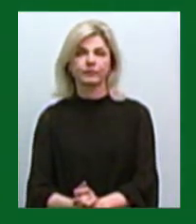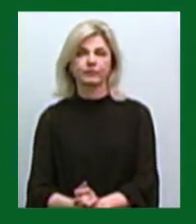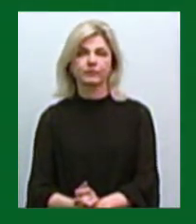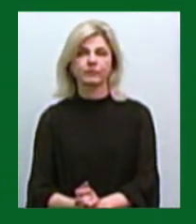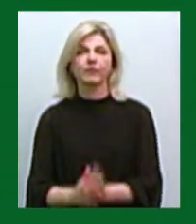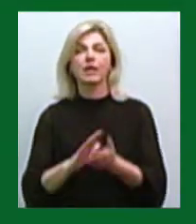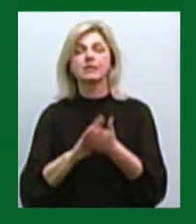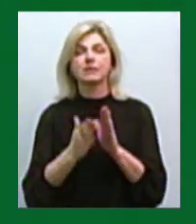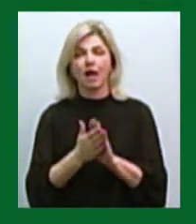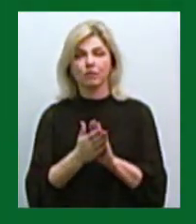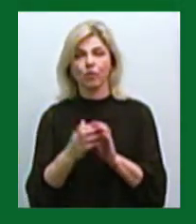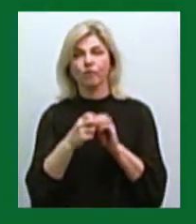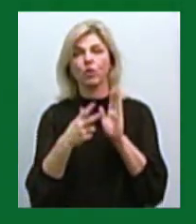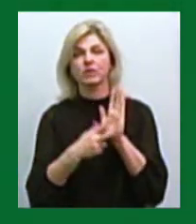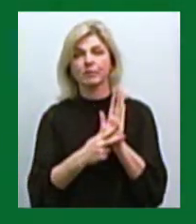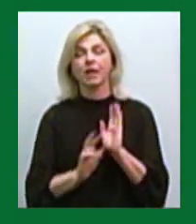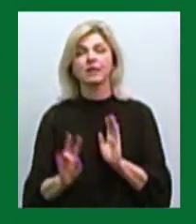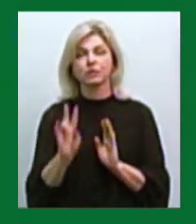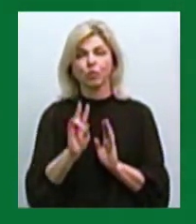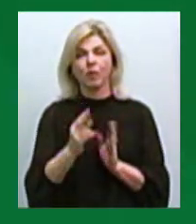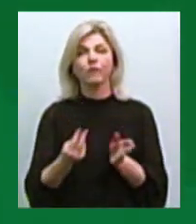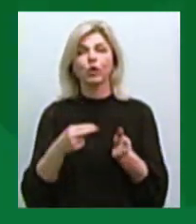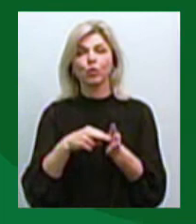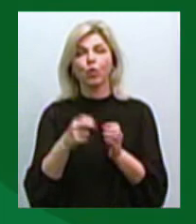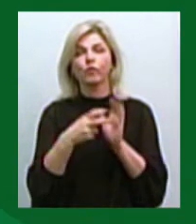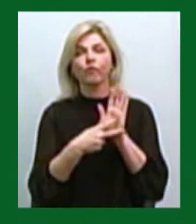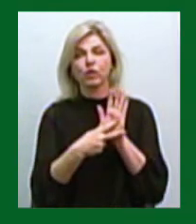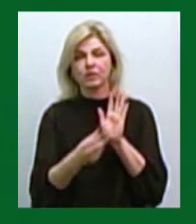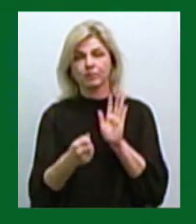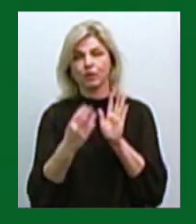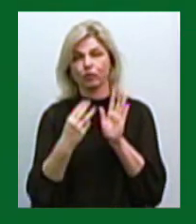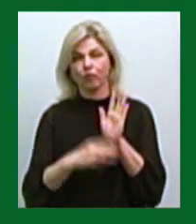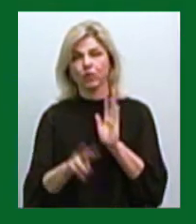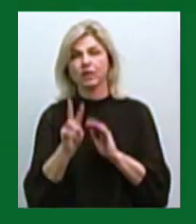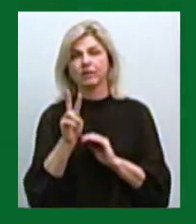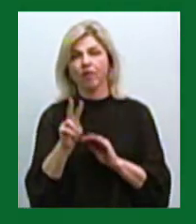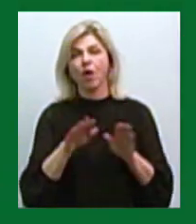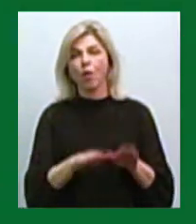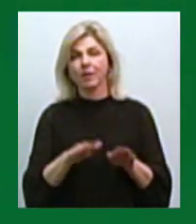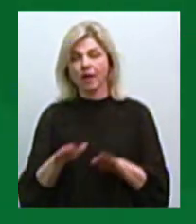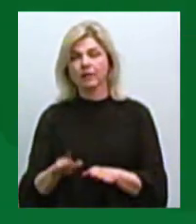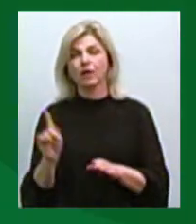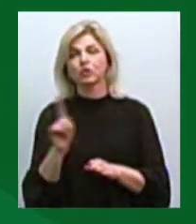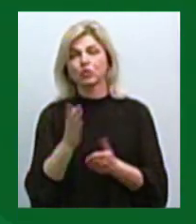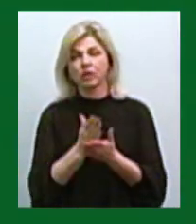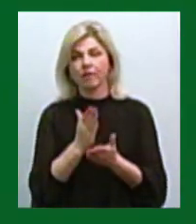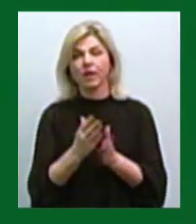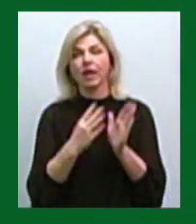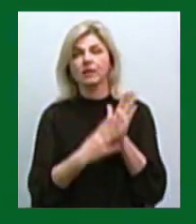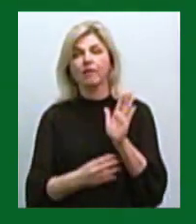Станом на 18 листопада підключено 882 об'єкти, що становить 98